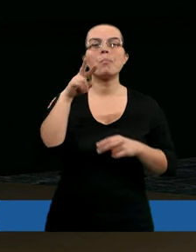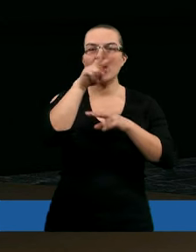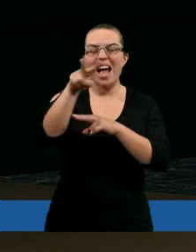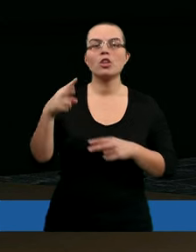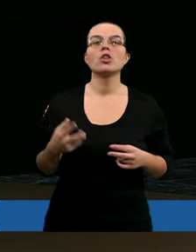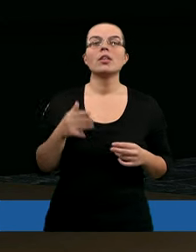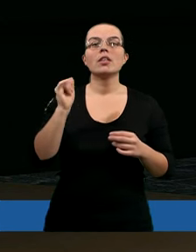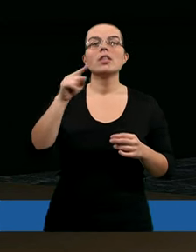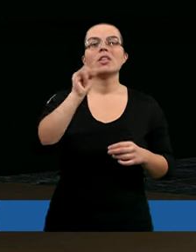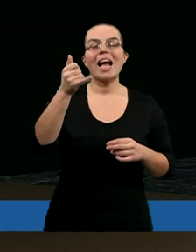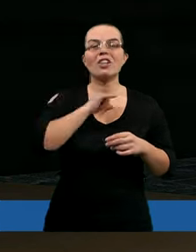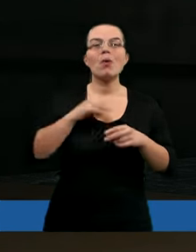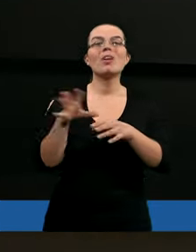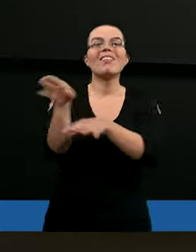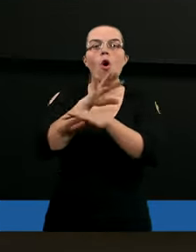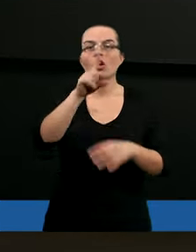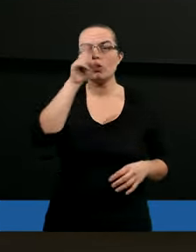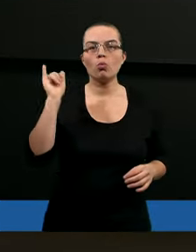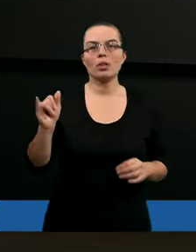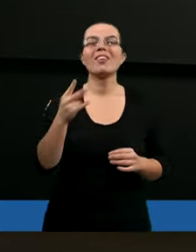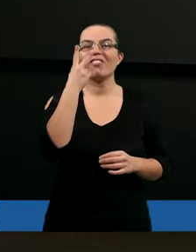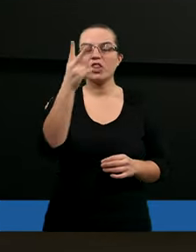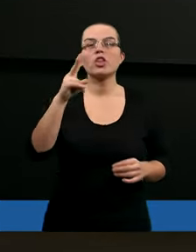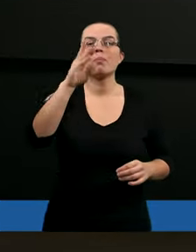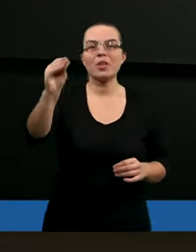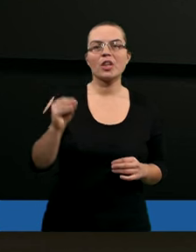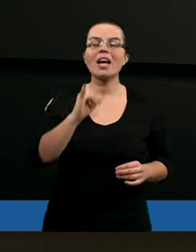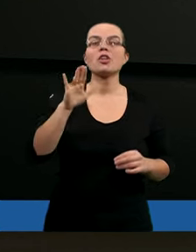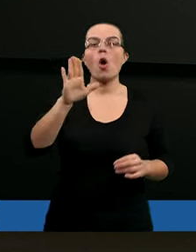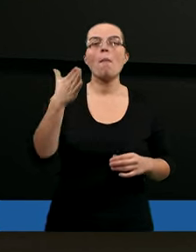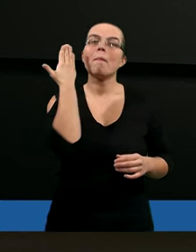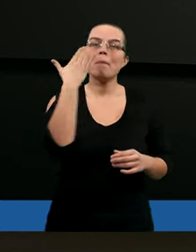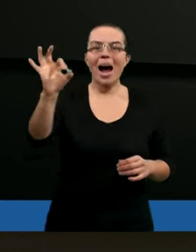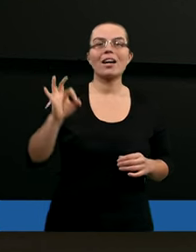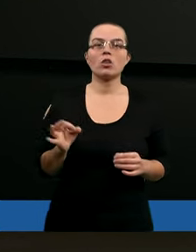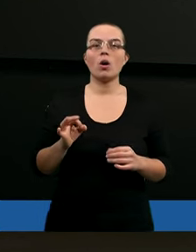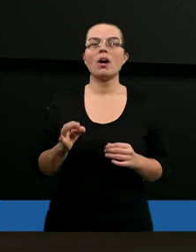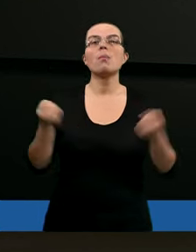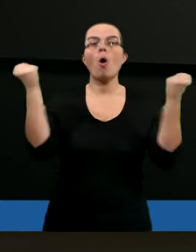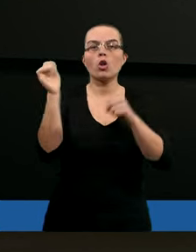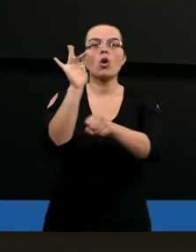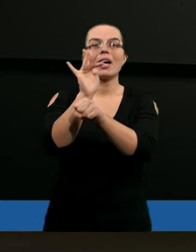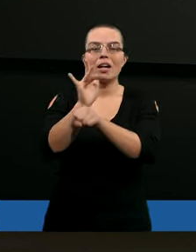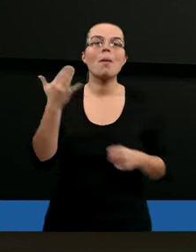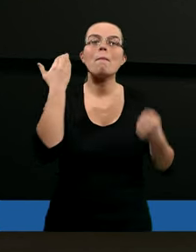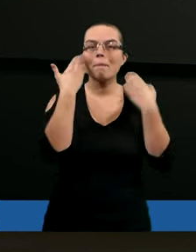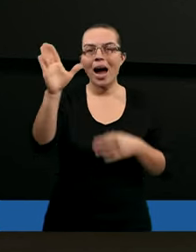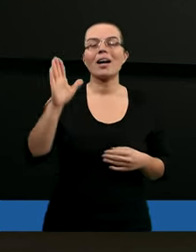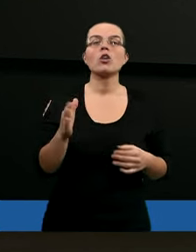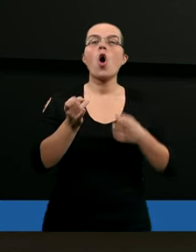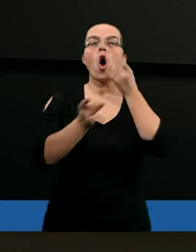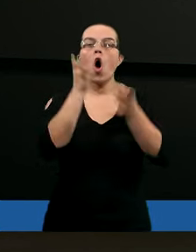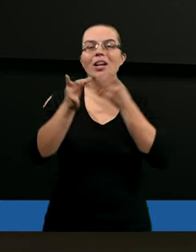zawiedziecie, jak się zwodzi ludzi? Widzimy, że Job bardzo mocno krytykuje, bardzo mocno